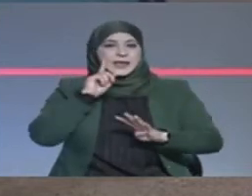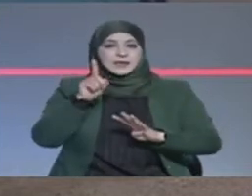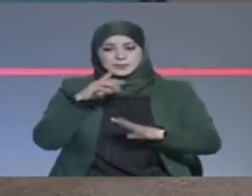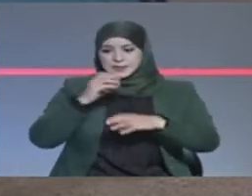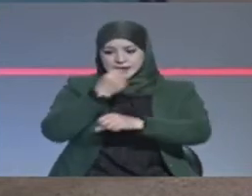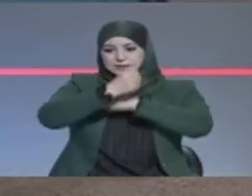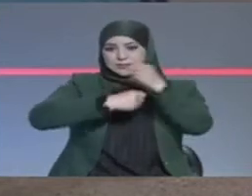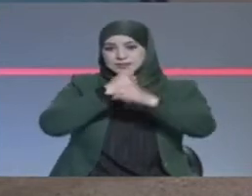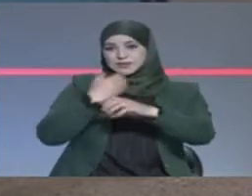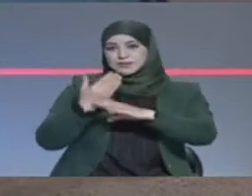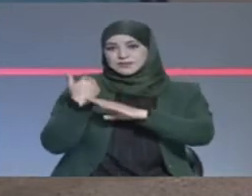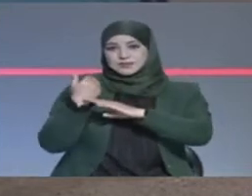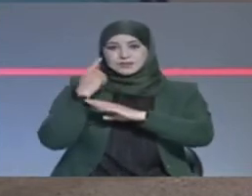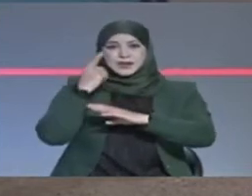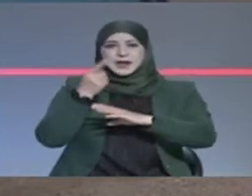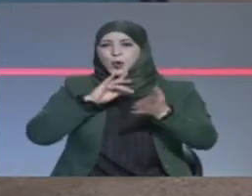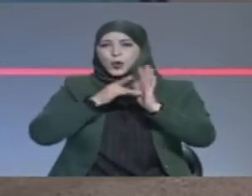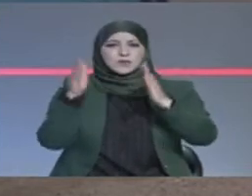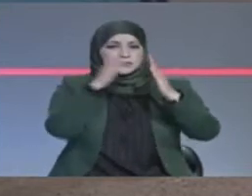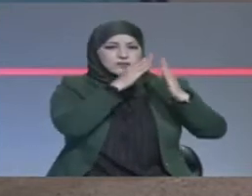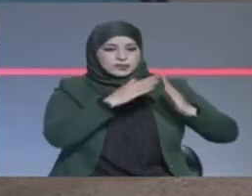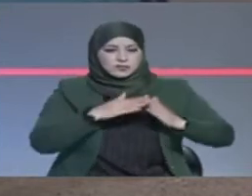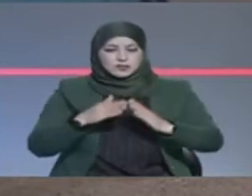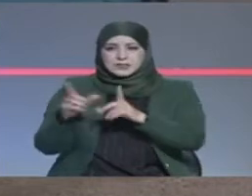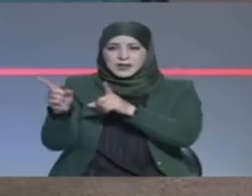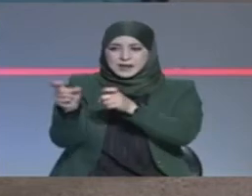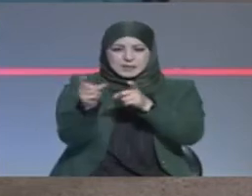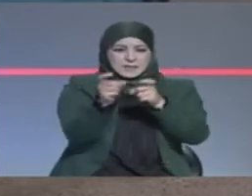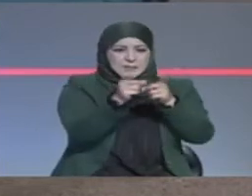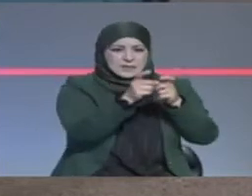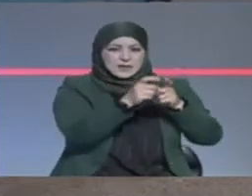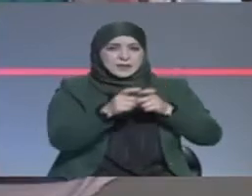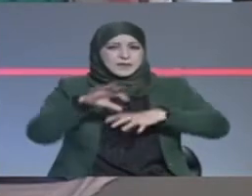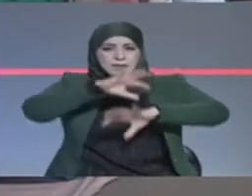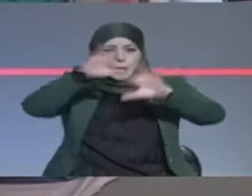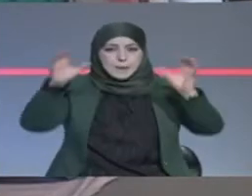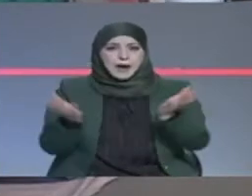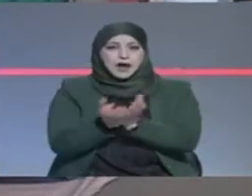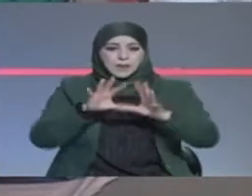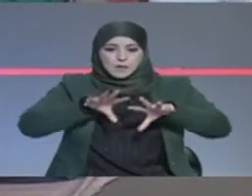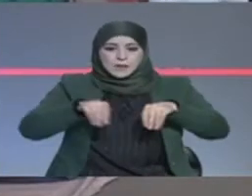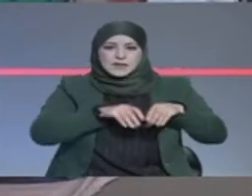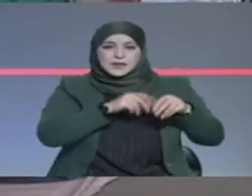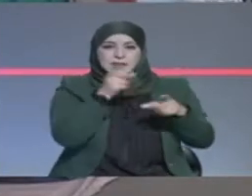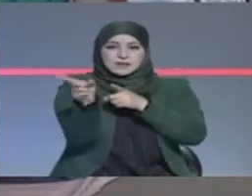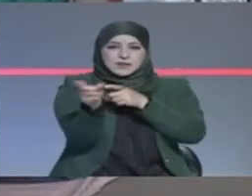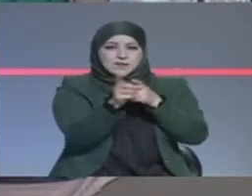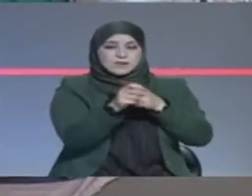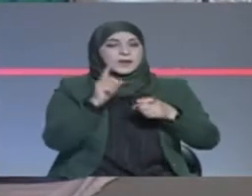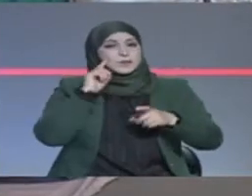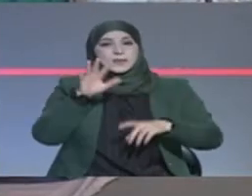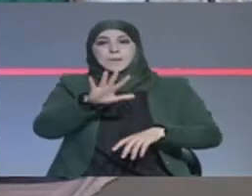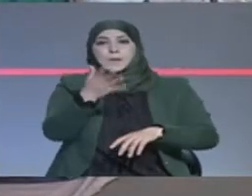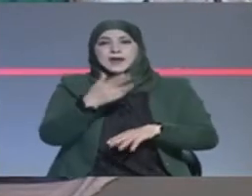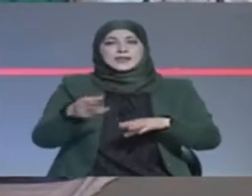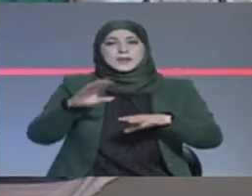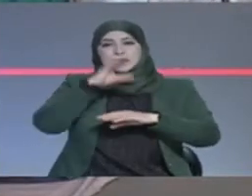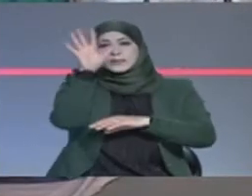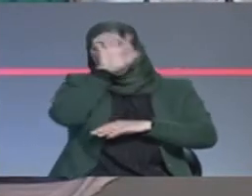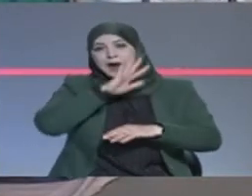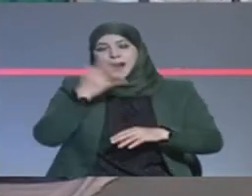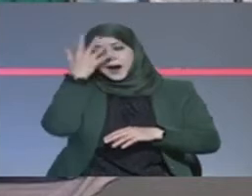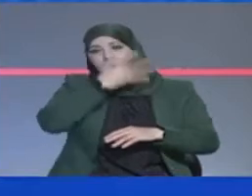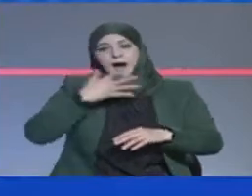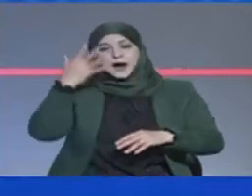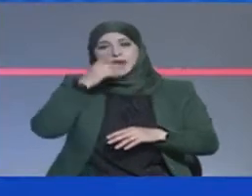الأخيرة بسكانها وثرواتها إلى مخاطر الحرب الأهلية والصيد الاستنزافية الذي يتأكل مقدرات القارة الشب